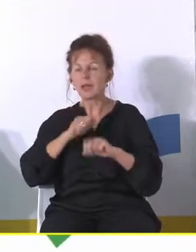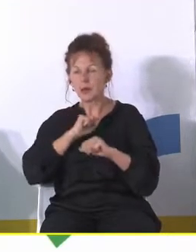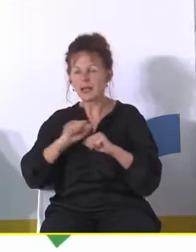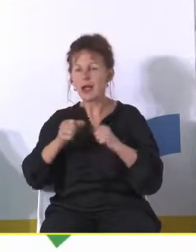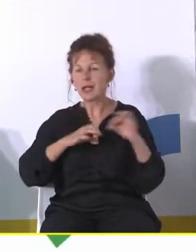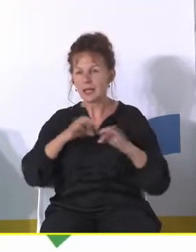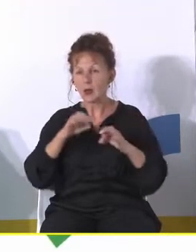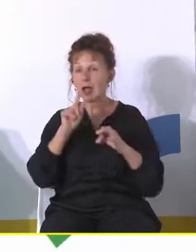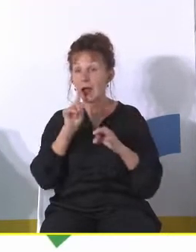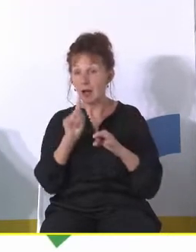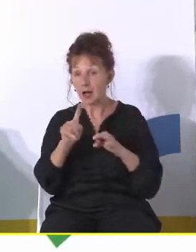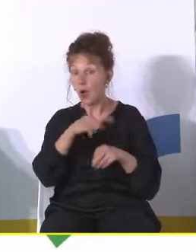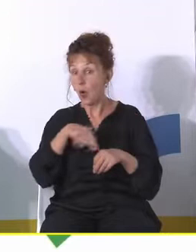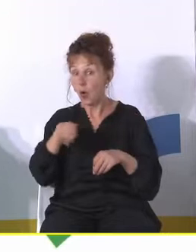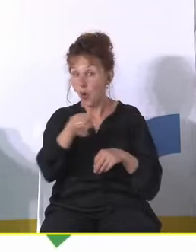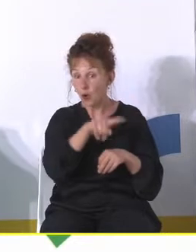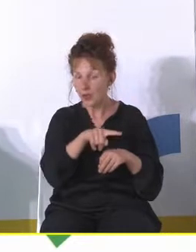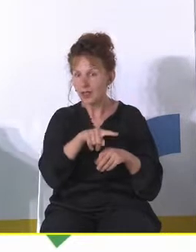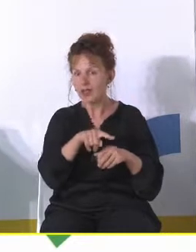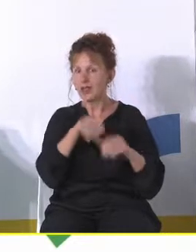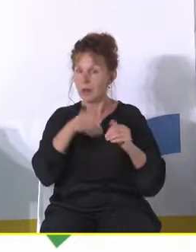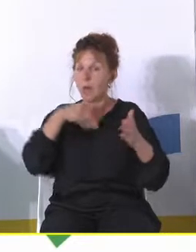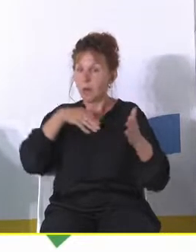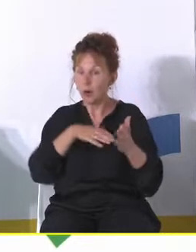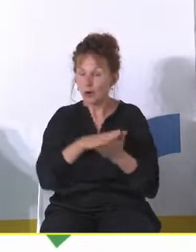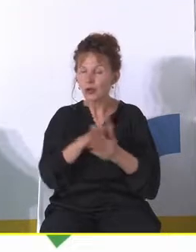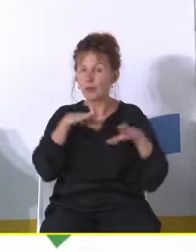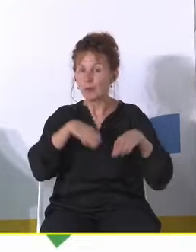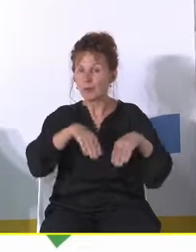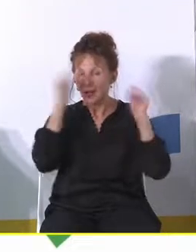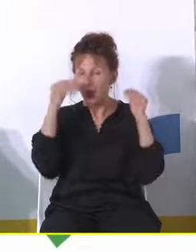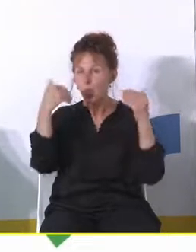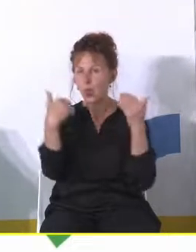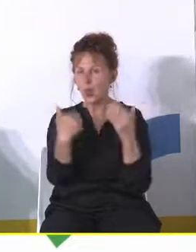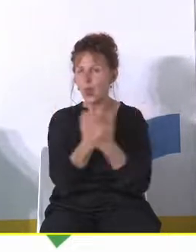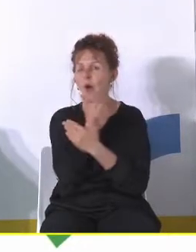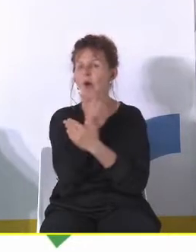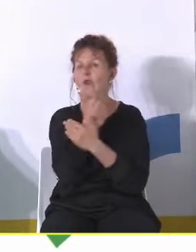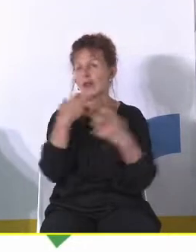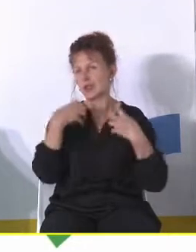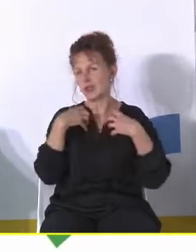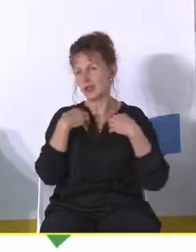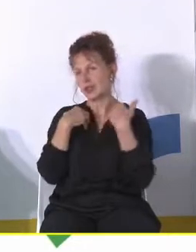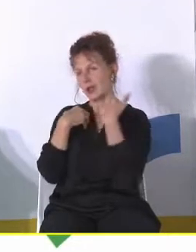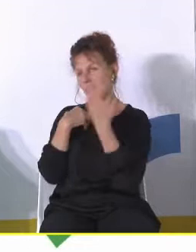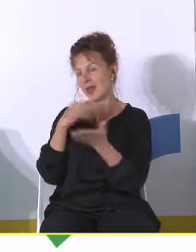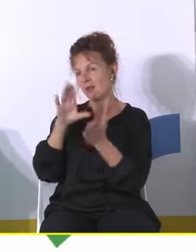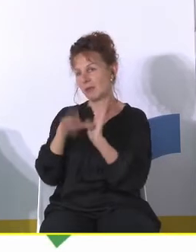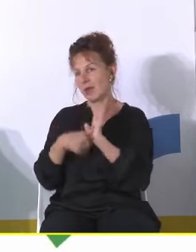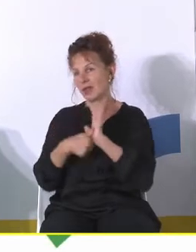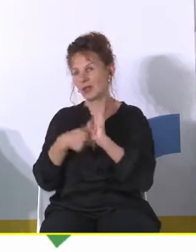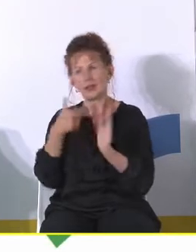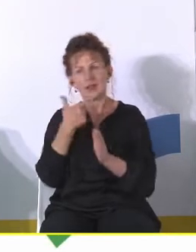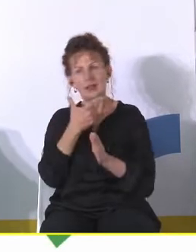historia ale oni rzeczywiście nadają temu miastu no pewien nowy nowe życie tak nie